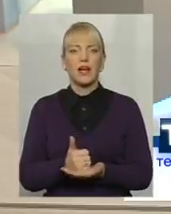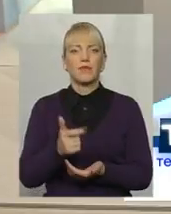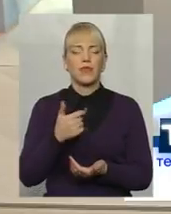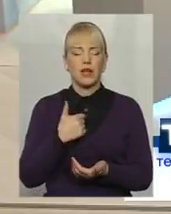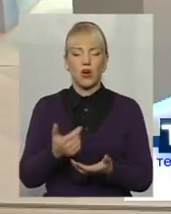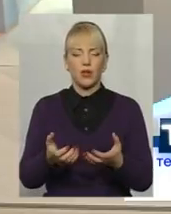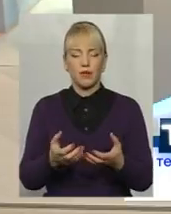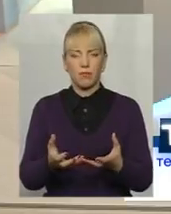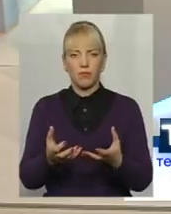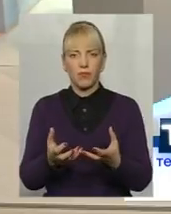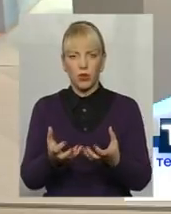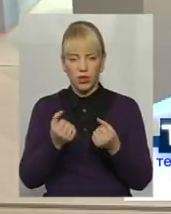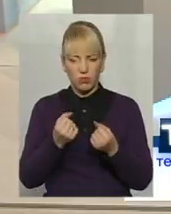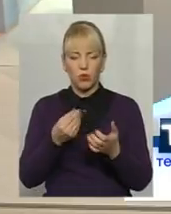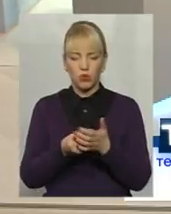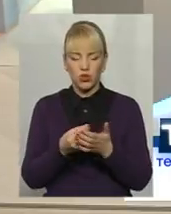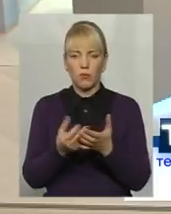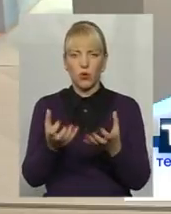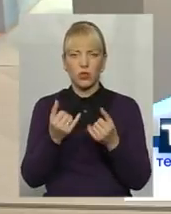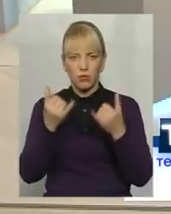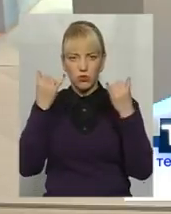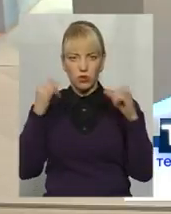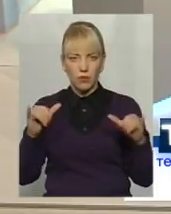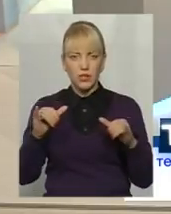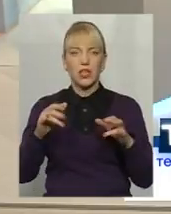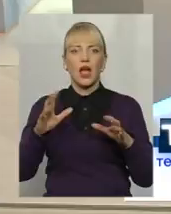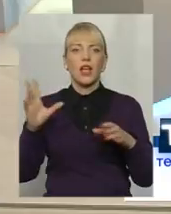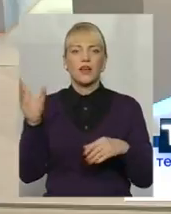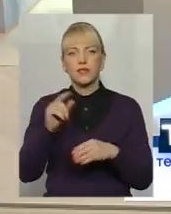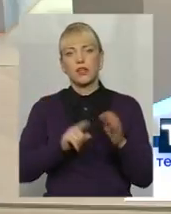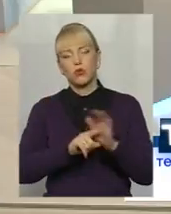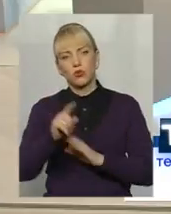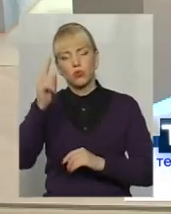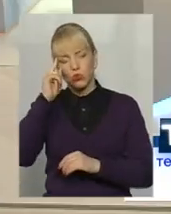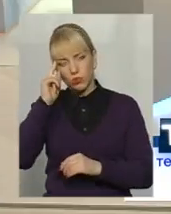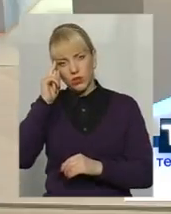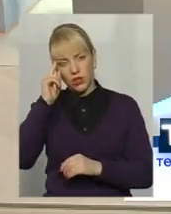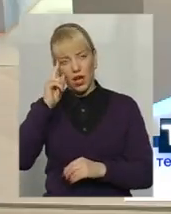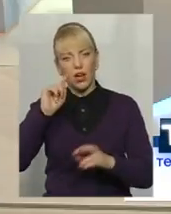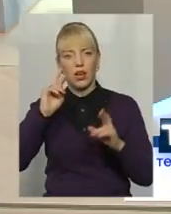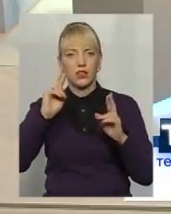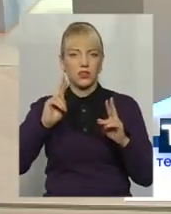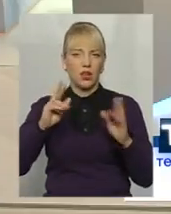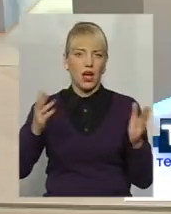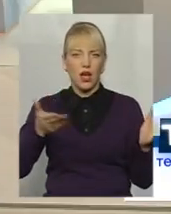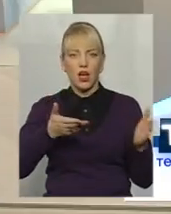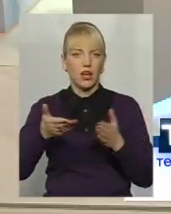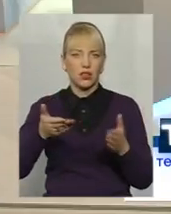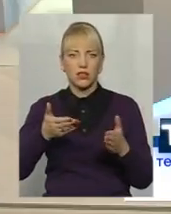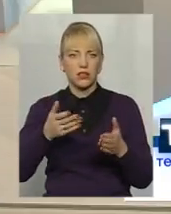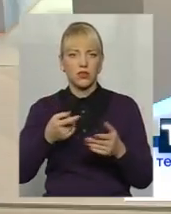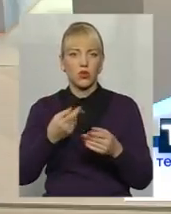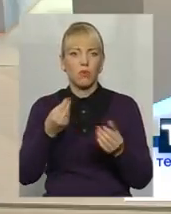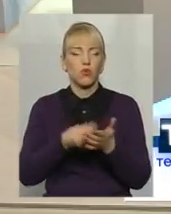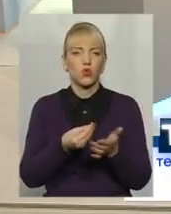приймається бюджет, отримуємо сюрприз і потім починаємо всі дружно вирулювати, думати, а які ставки приймати по місцевих податках і зборах,